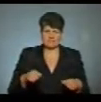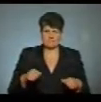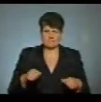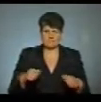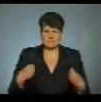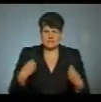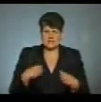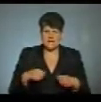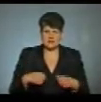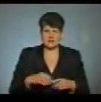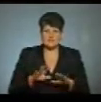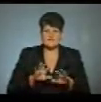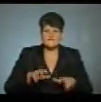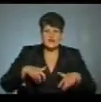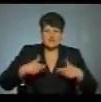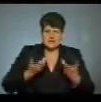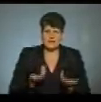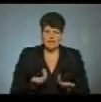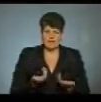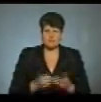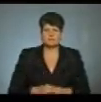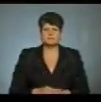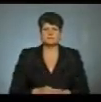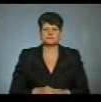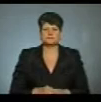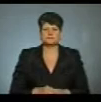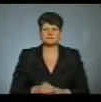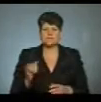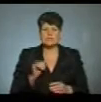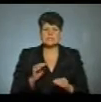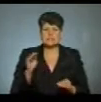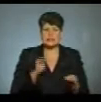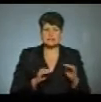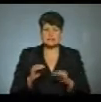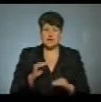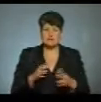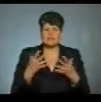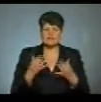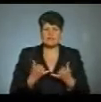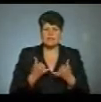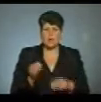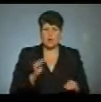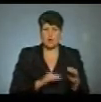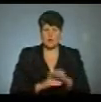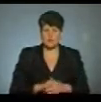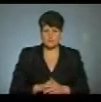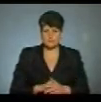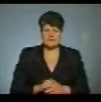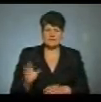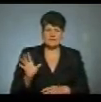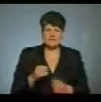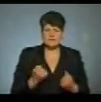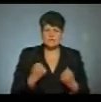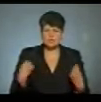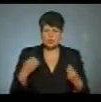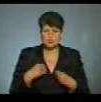вивертаємо і складаємо вже для упаковки. Усі захисні